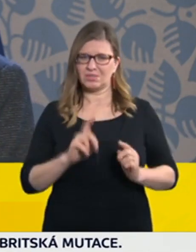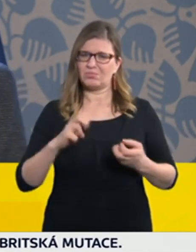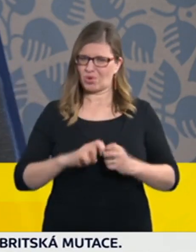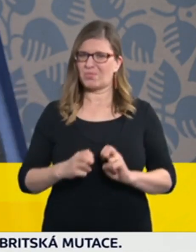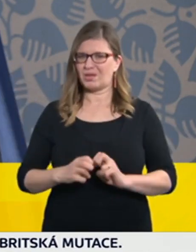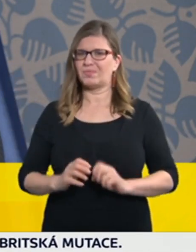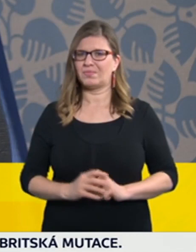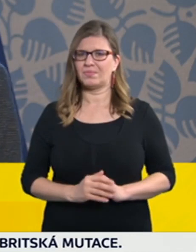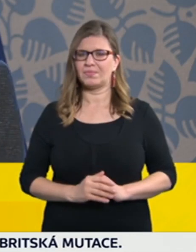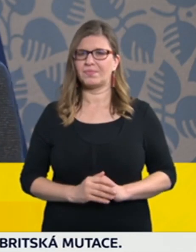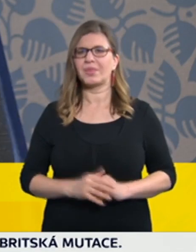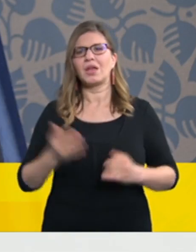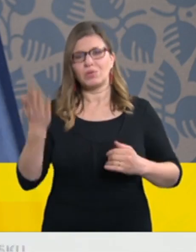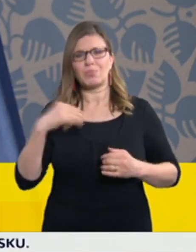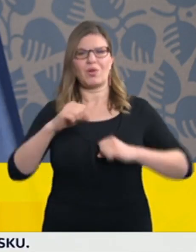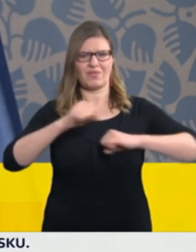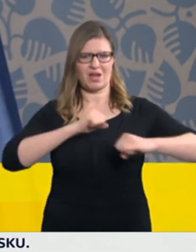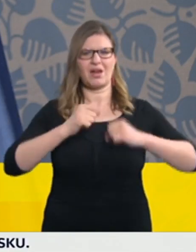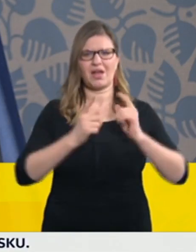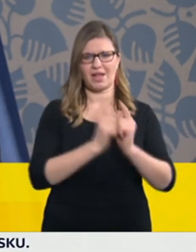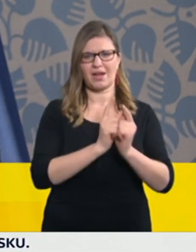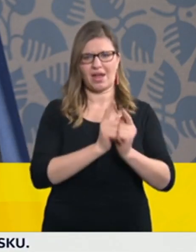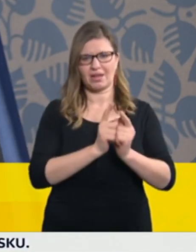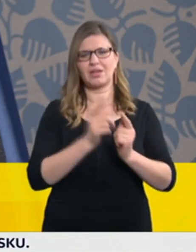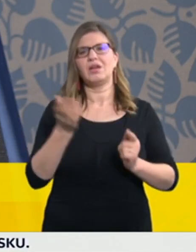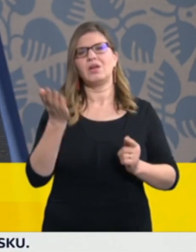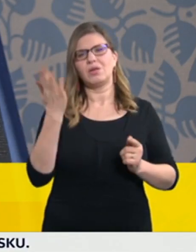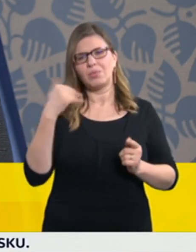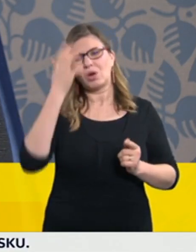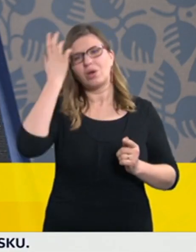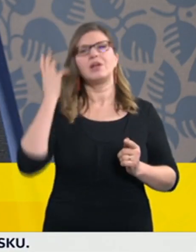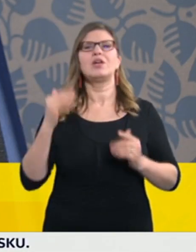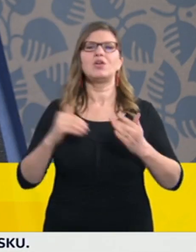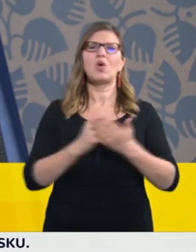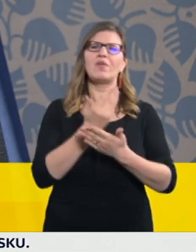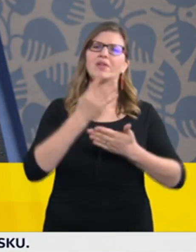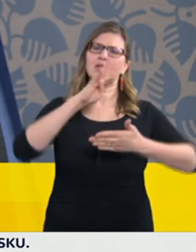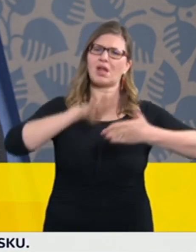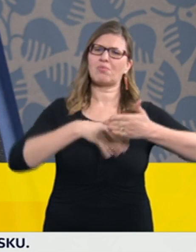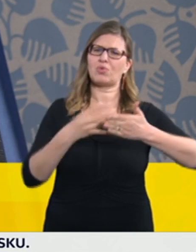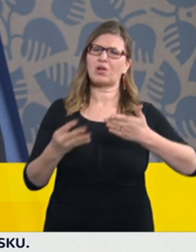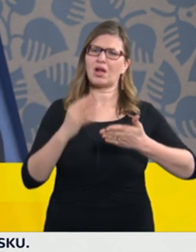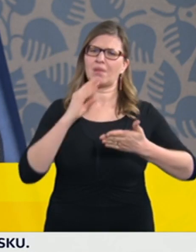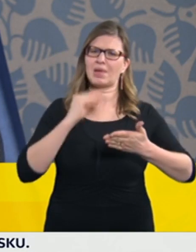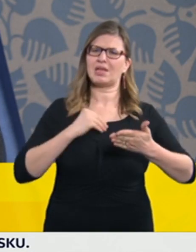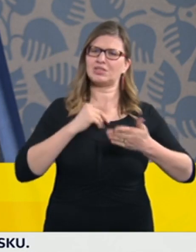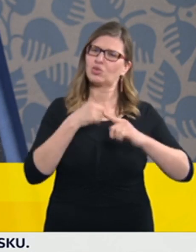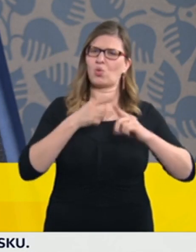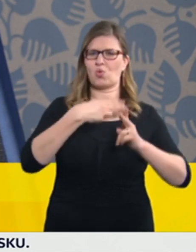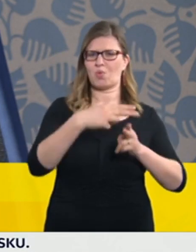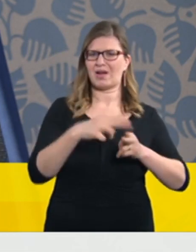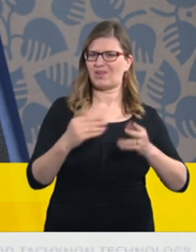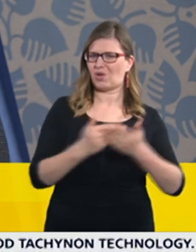jednání vlády pozdržel představení nového protiepidemického systému a dohodli jsme se na tom, protože víme,